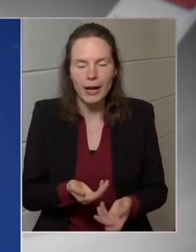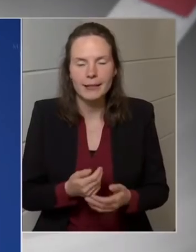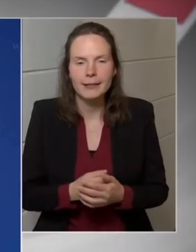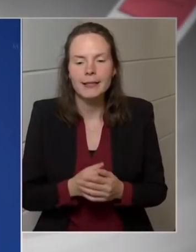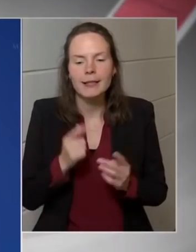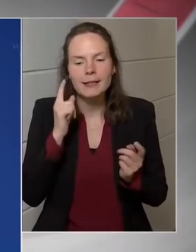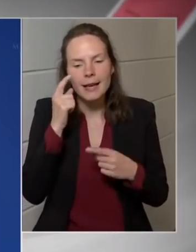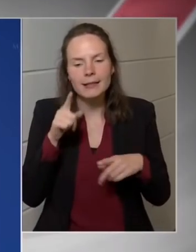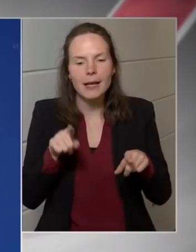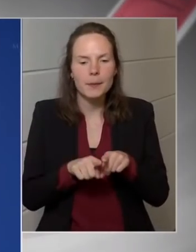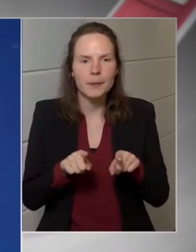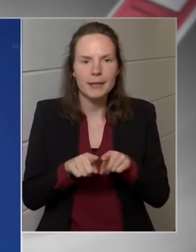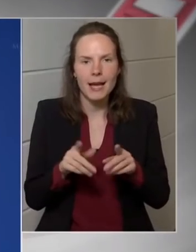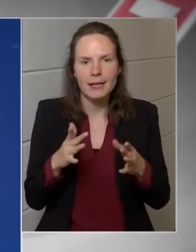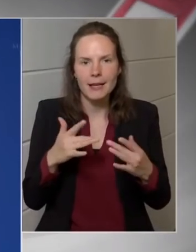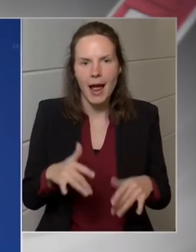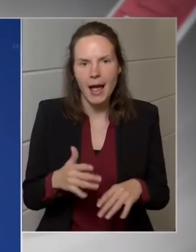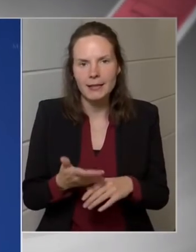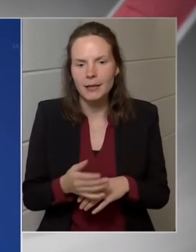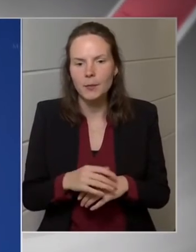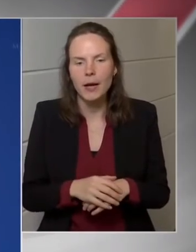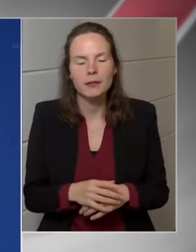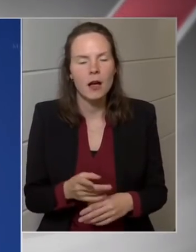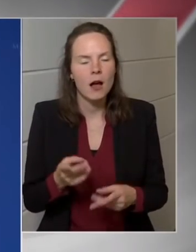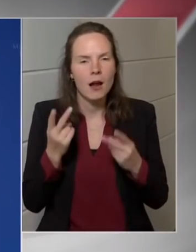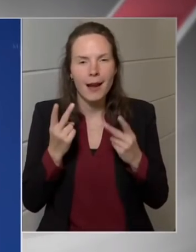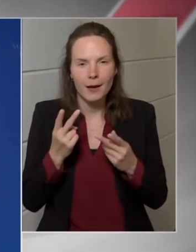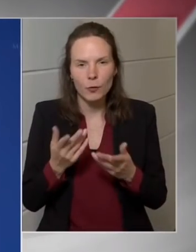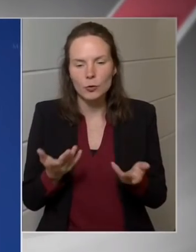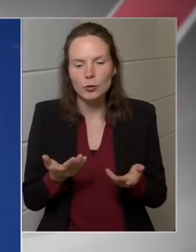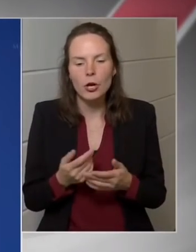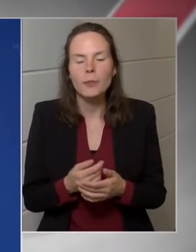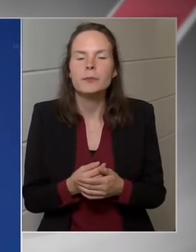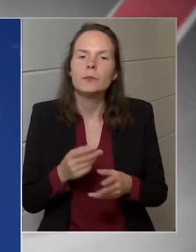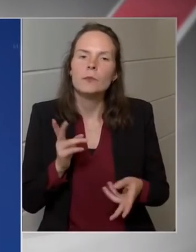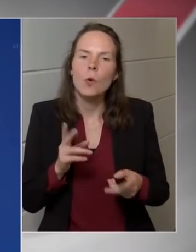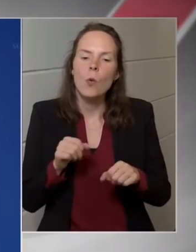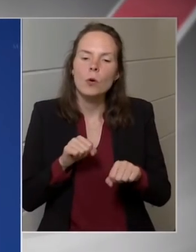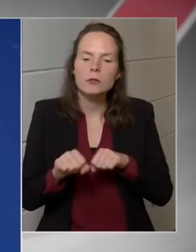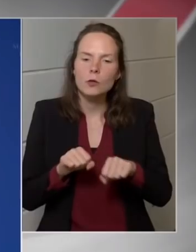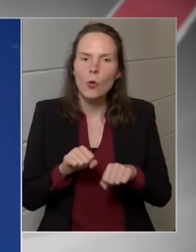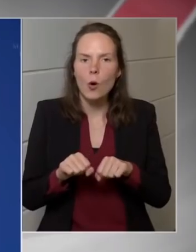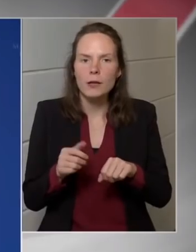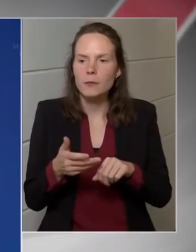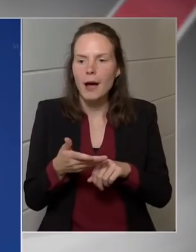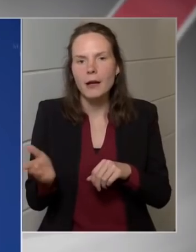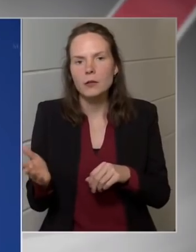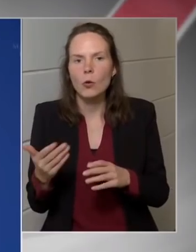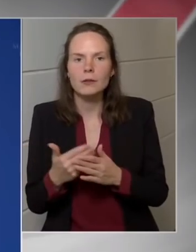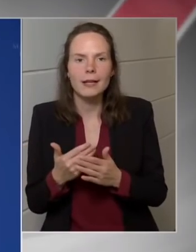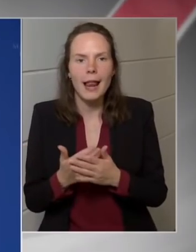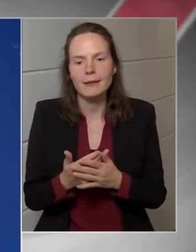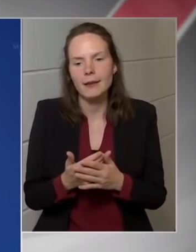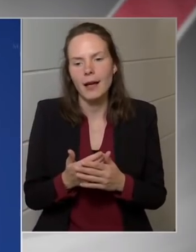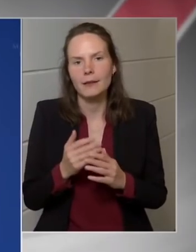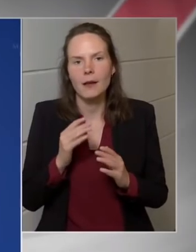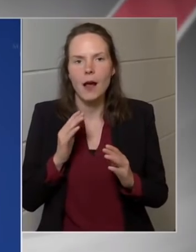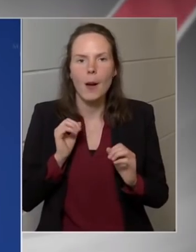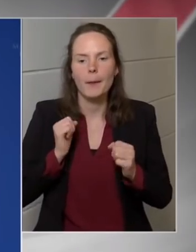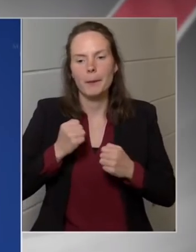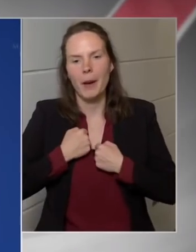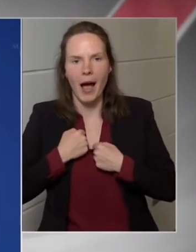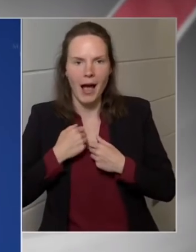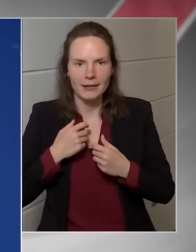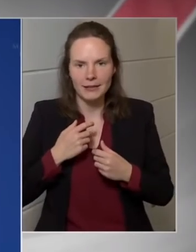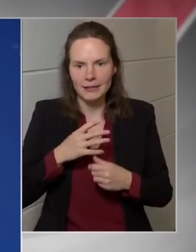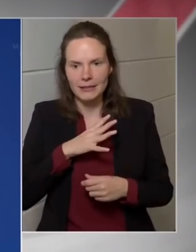helyzetben a legfontosabb az az, hogy a kormányok ne keltsenek indokolatlan pánikot, ugyanakkor nézzenek szembe